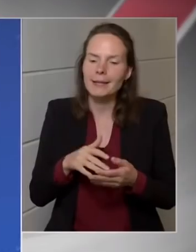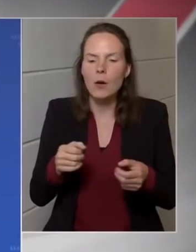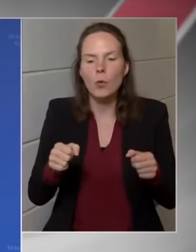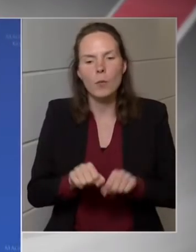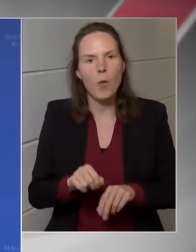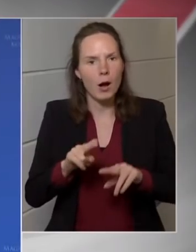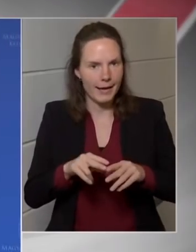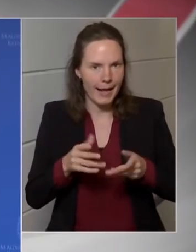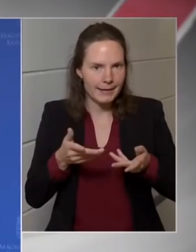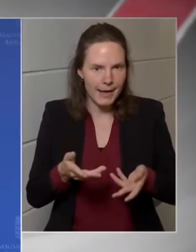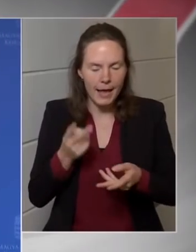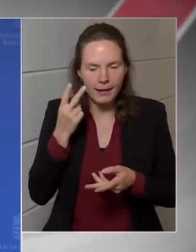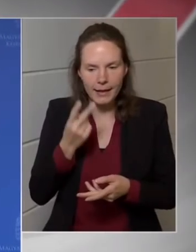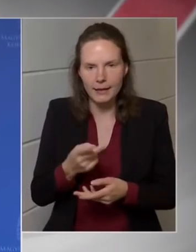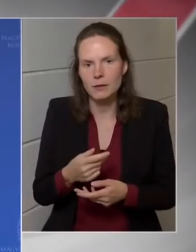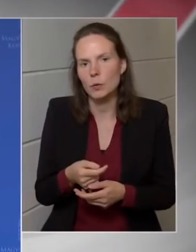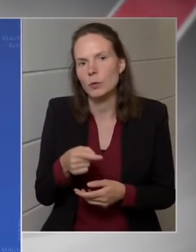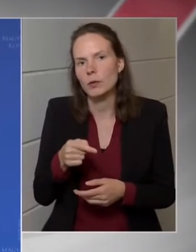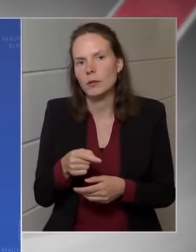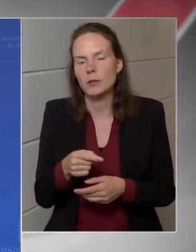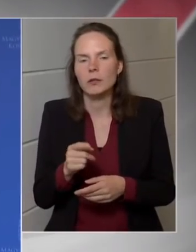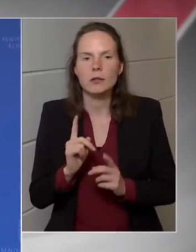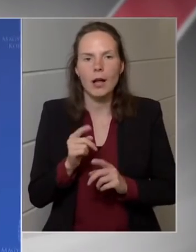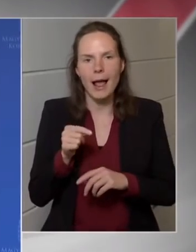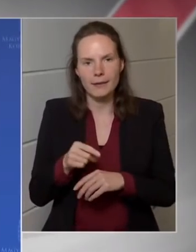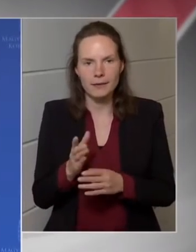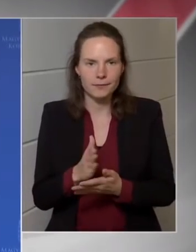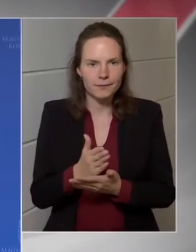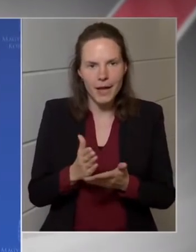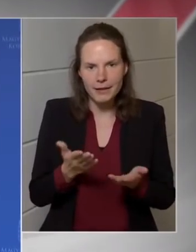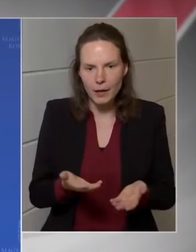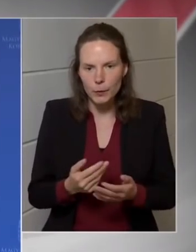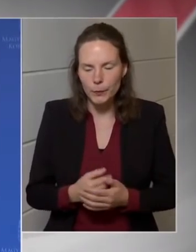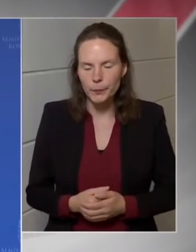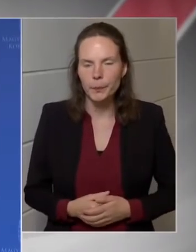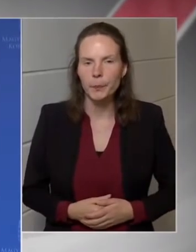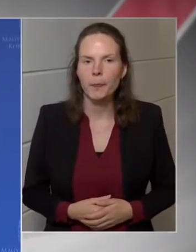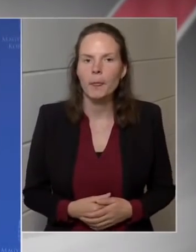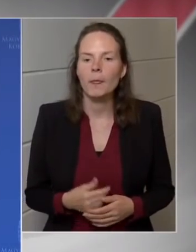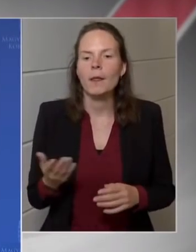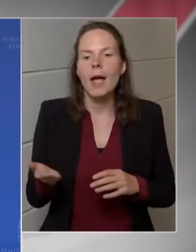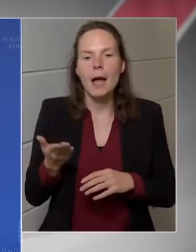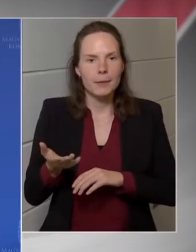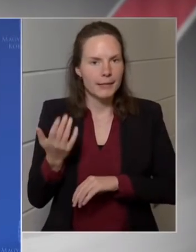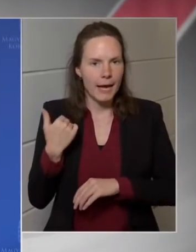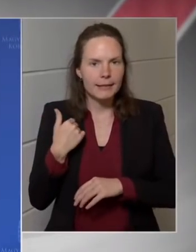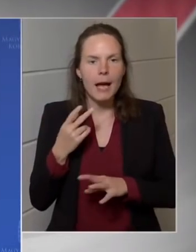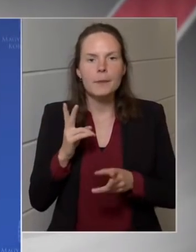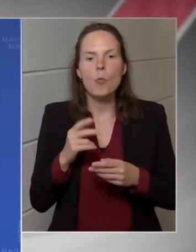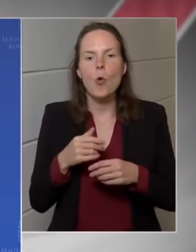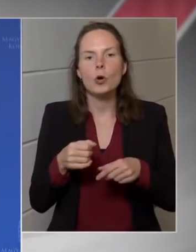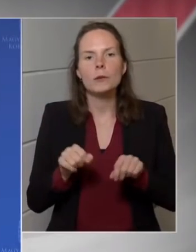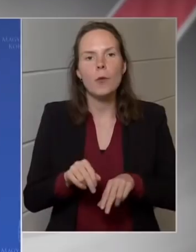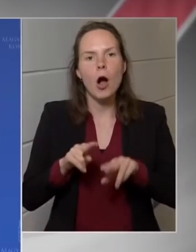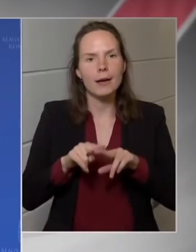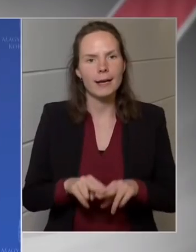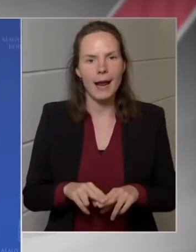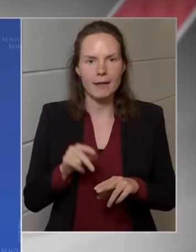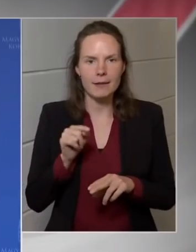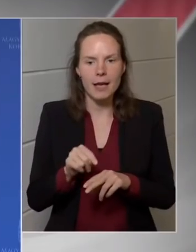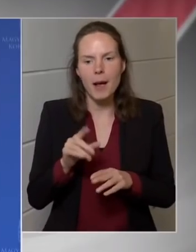talán ez a legeklettánsával ebből a szempontból. Ugye említettem, hogy a bankrendszerben a